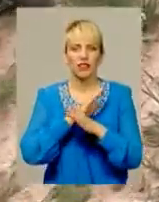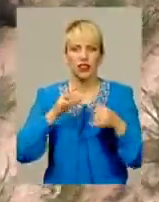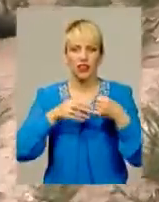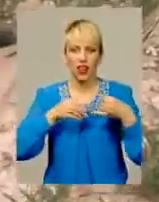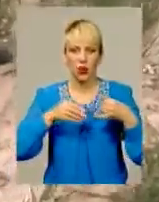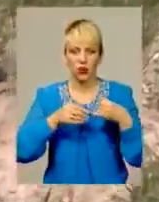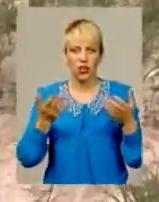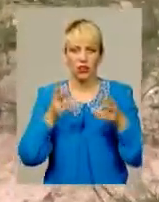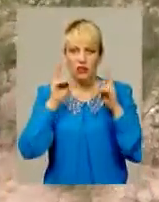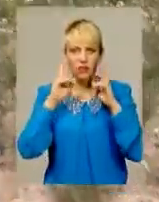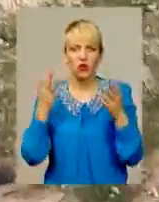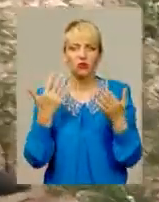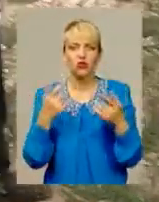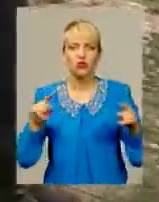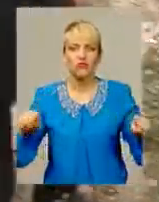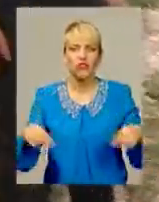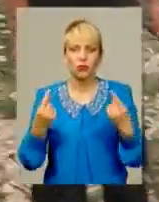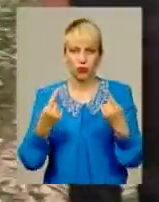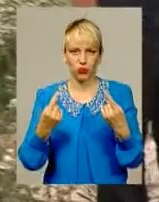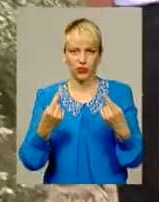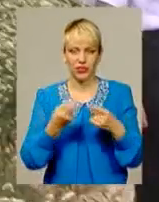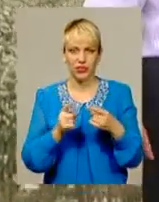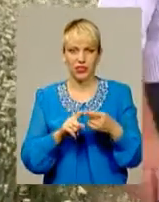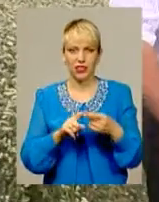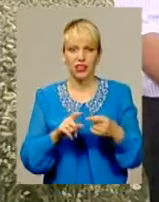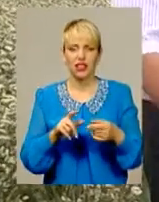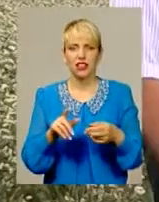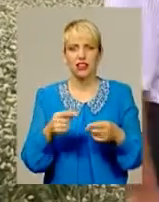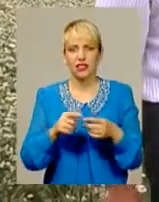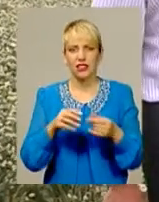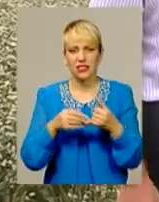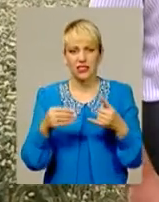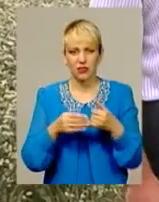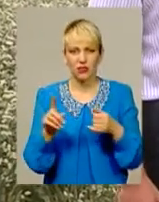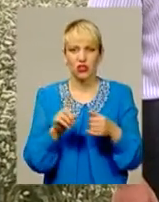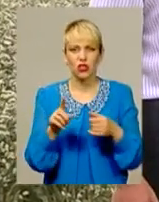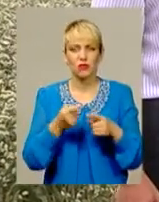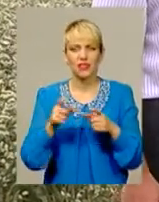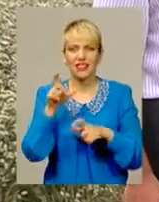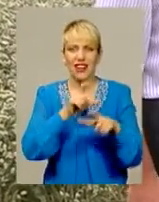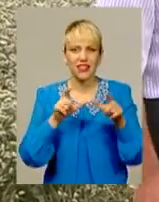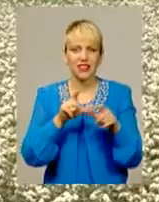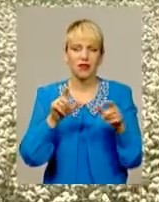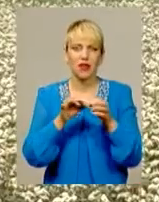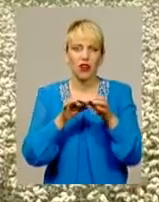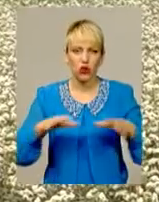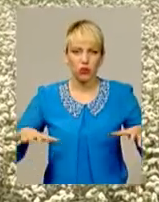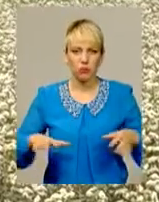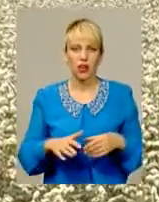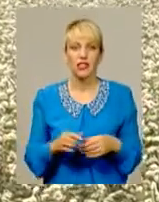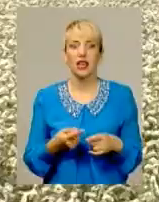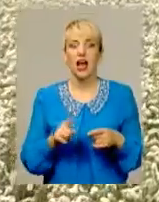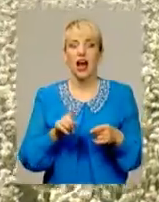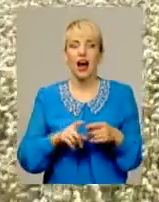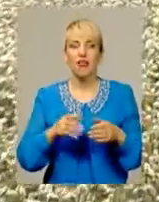невідомо, скільки років триватиме, щоби відбувся період піврозпаду діючої речовини гербіцида. А ось